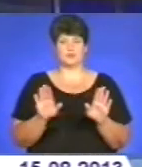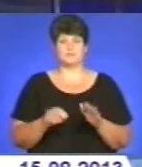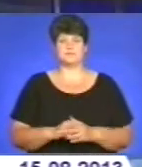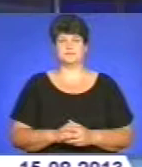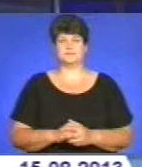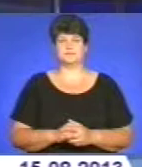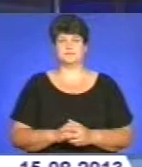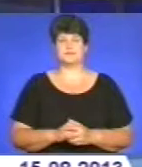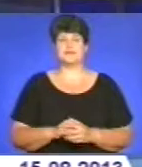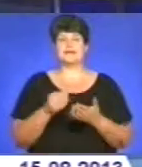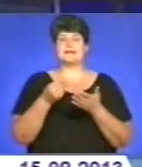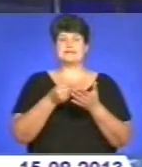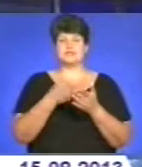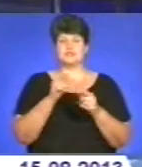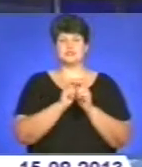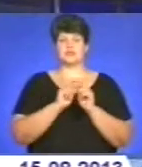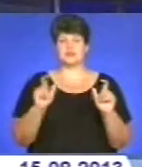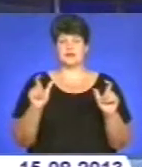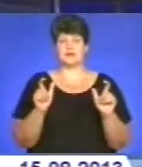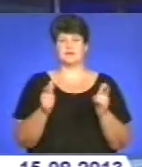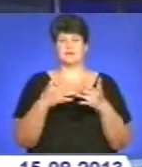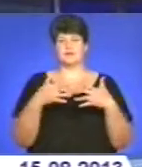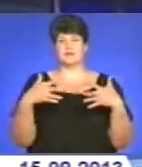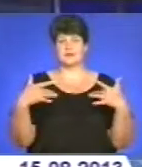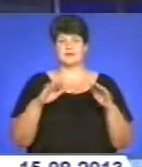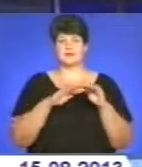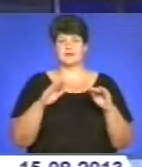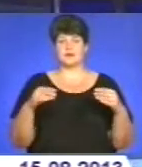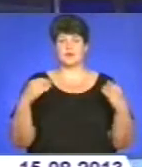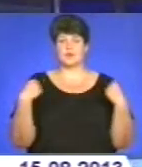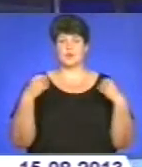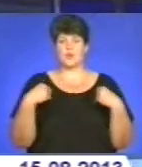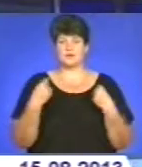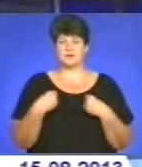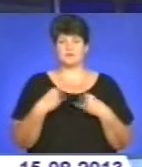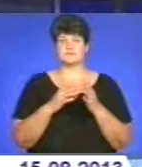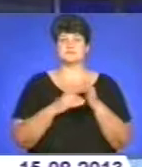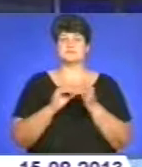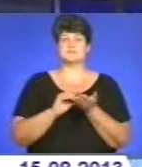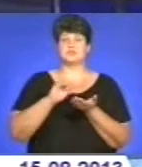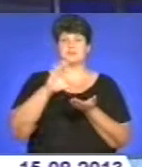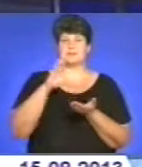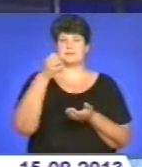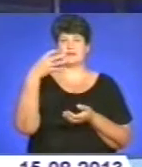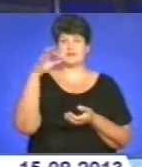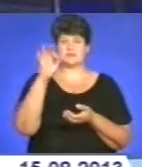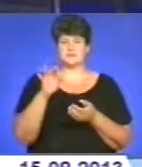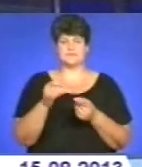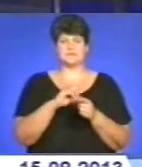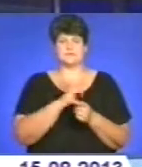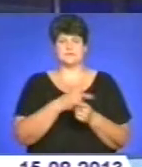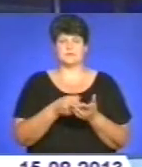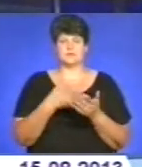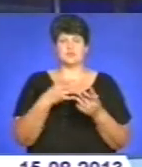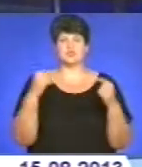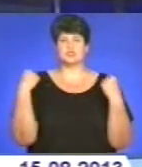Ціни на шкільне приладдя та дитячий одяг цьогоріч виросли на 15%. Найбільше подорожчила шкільна форма.